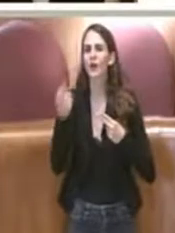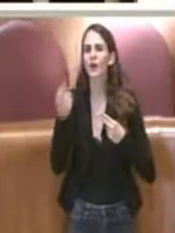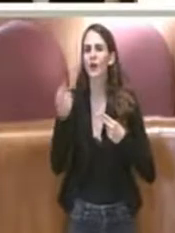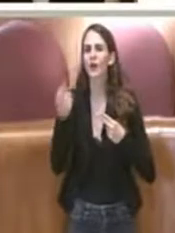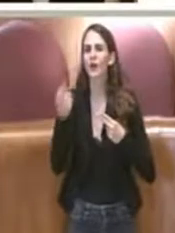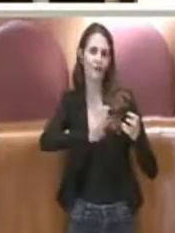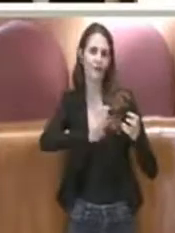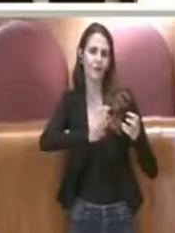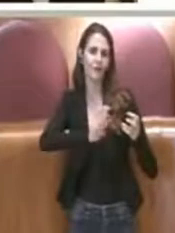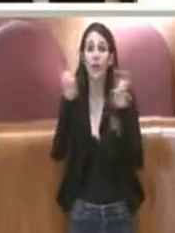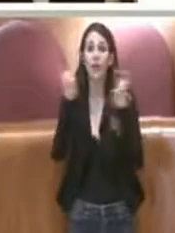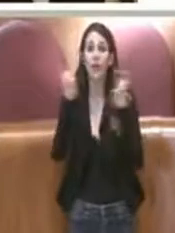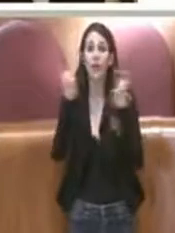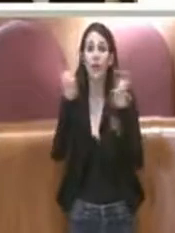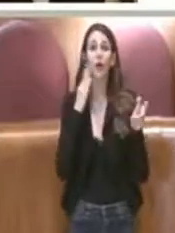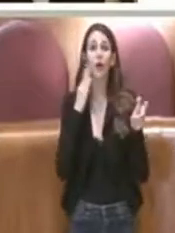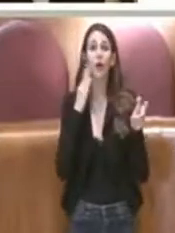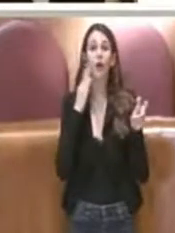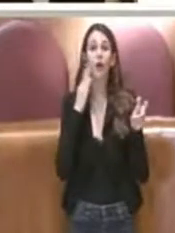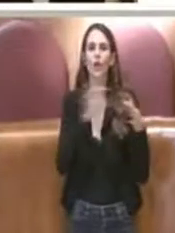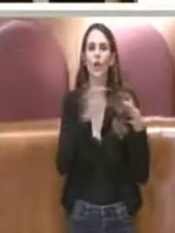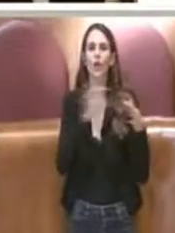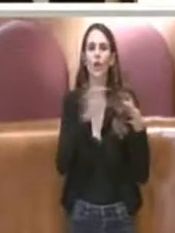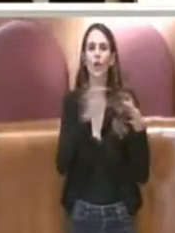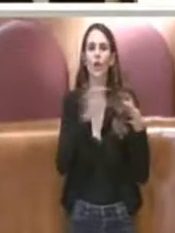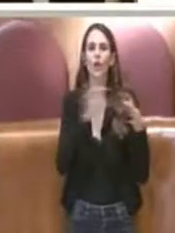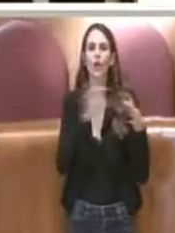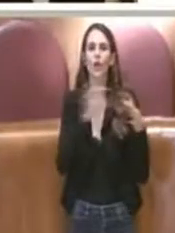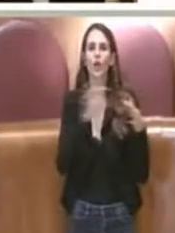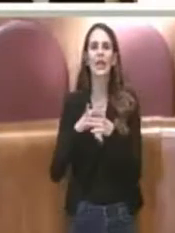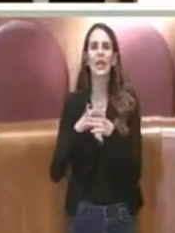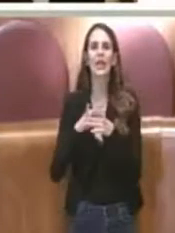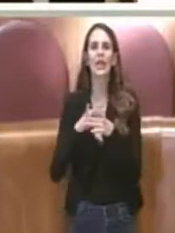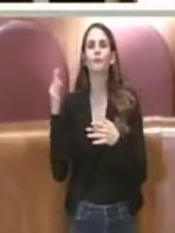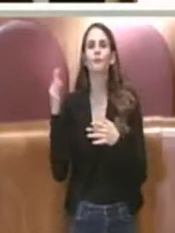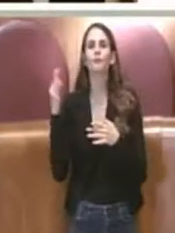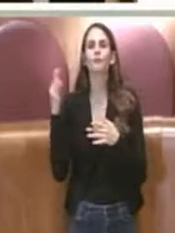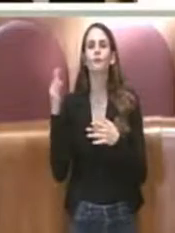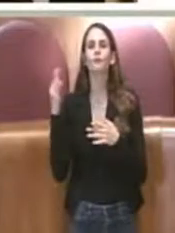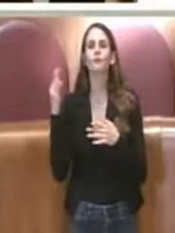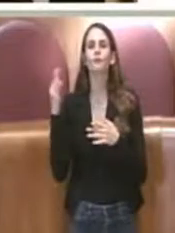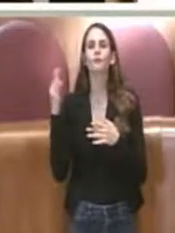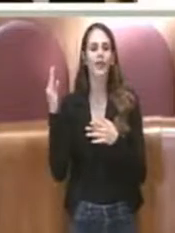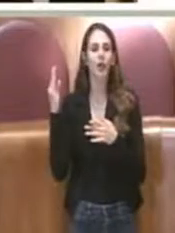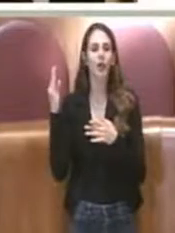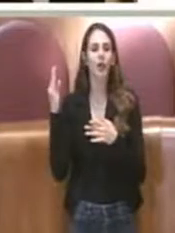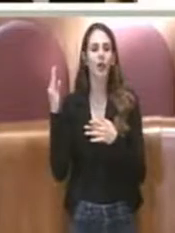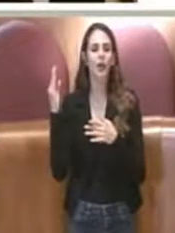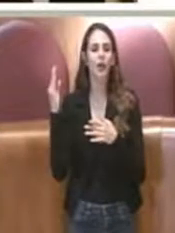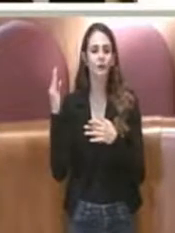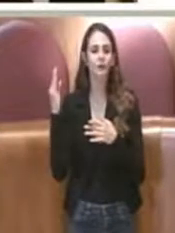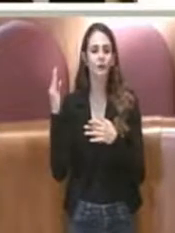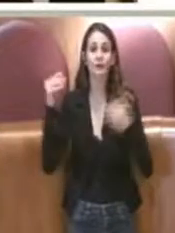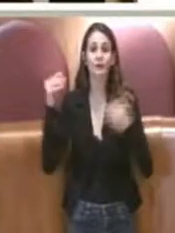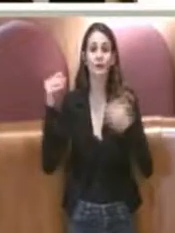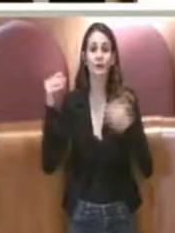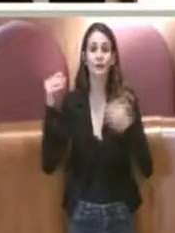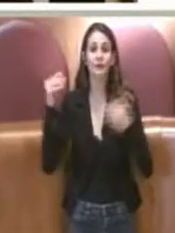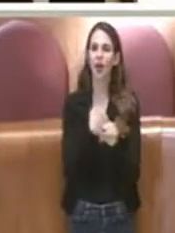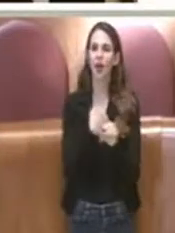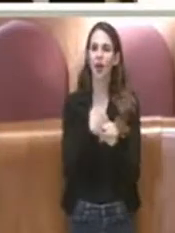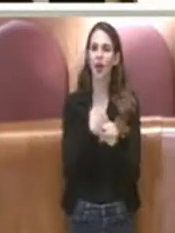fuori bilancio per una causa di lavoro, ce ne sono tante, ma ci sono debiti fuori bilancio per